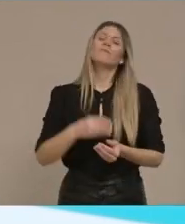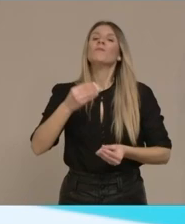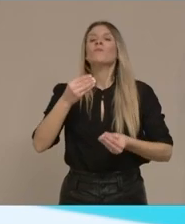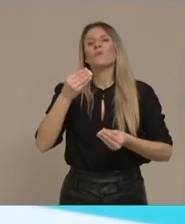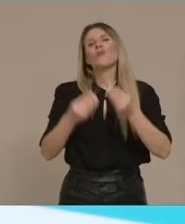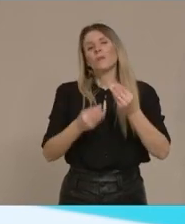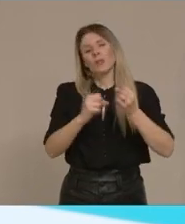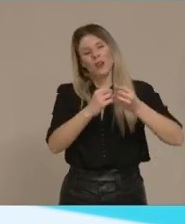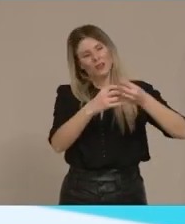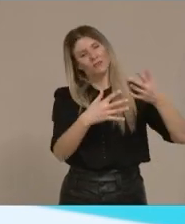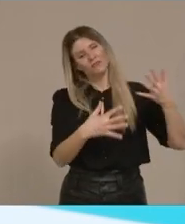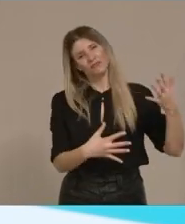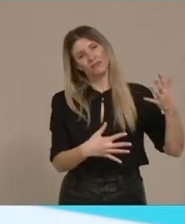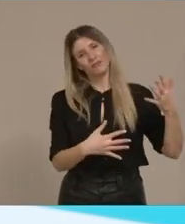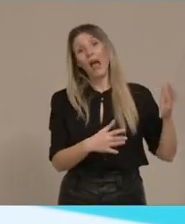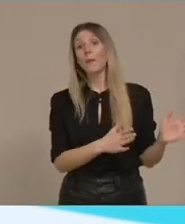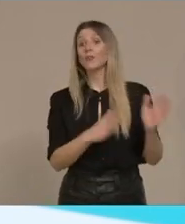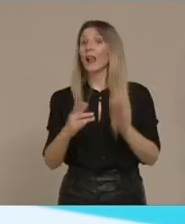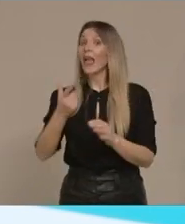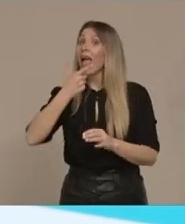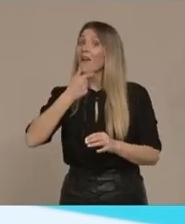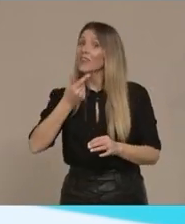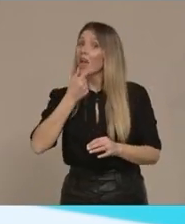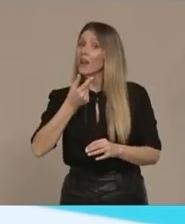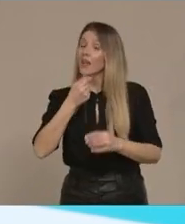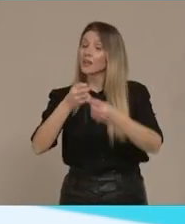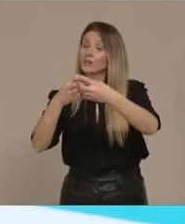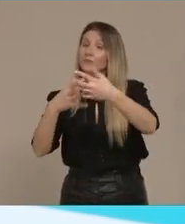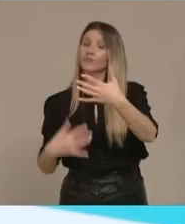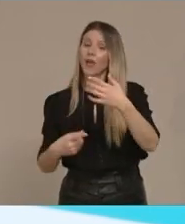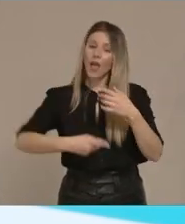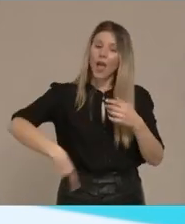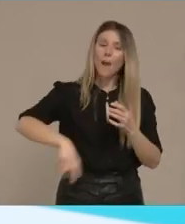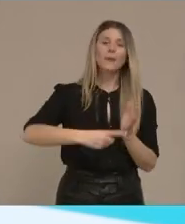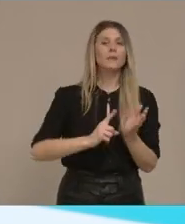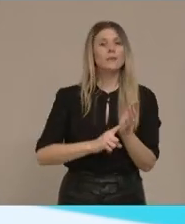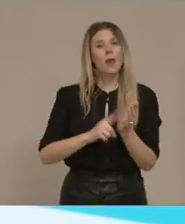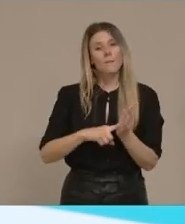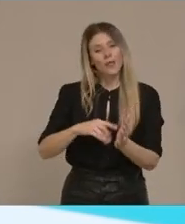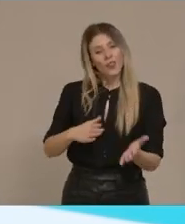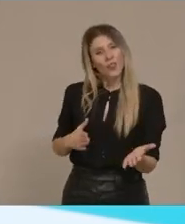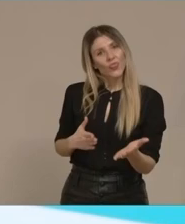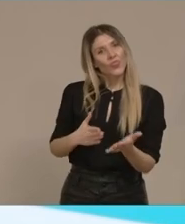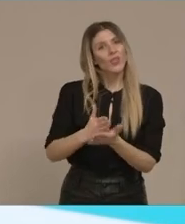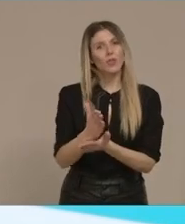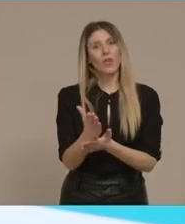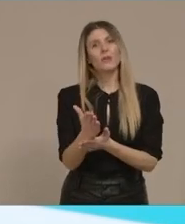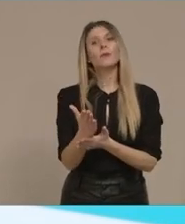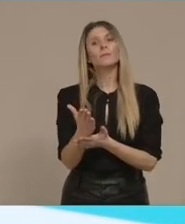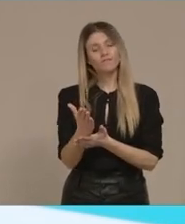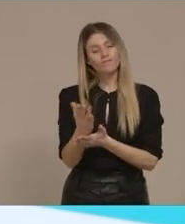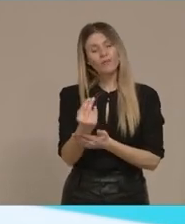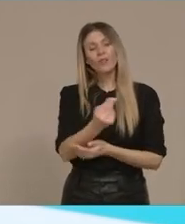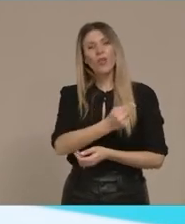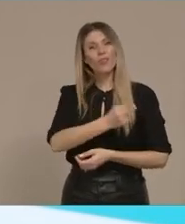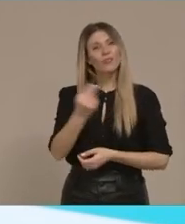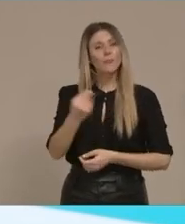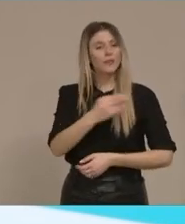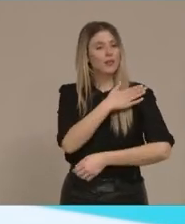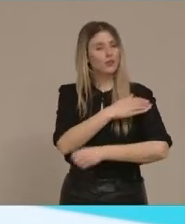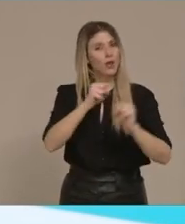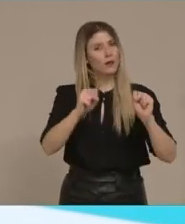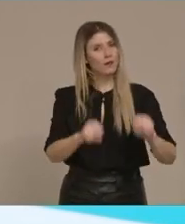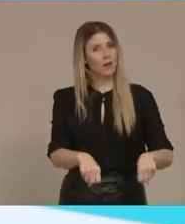ευκαιρίες Αλλά πρέπει να είμαστε δίκαιοι και να αναγνωρίζουμε τα ζητήματα Τα οποία αφορούν ειδικά την Καστοριά Η οποία ήταν πολύ